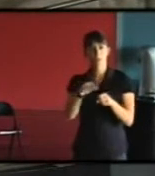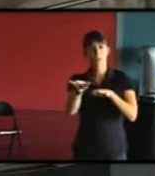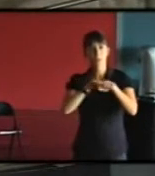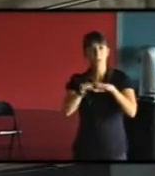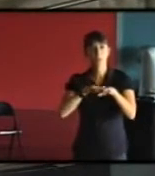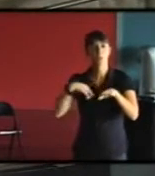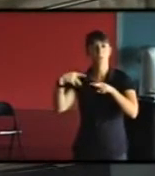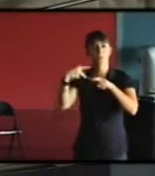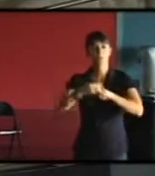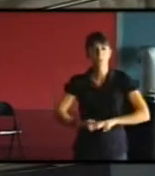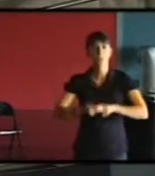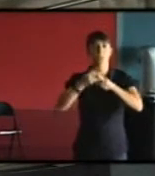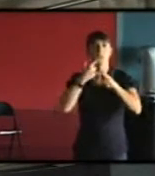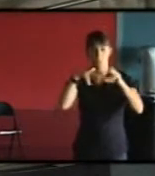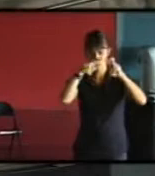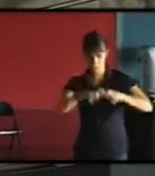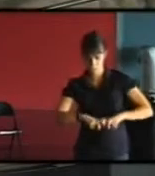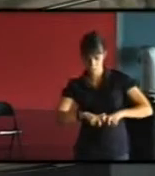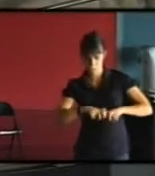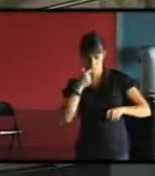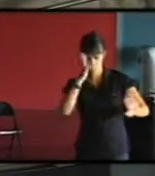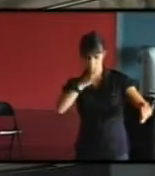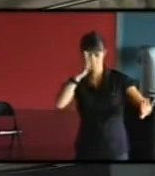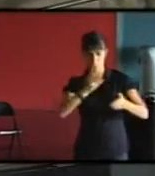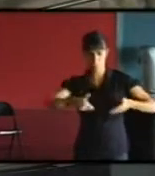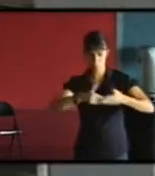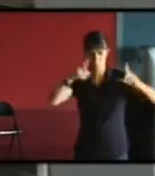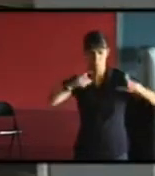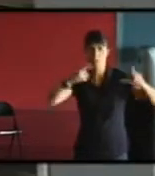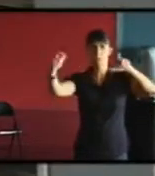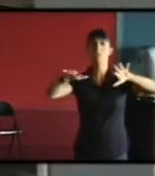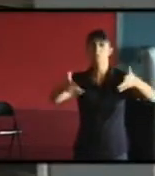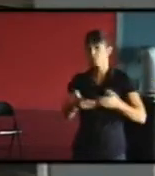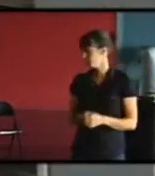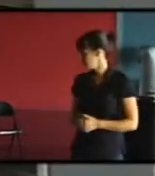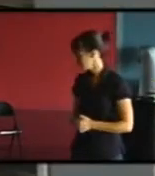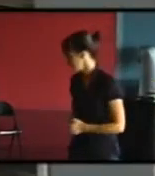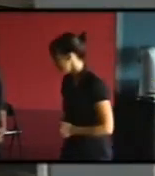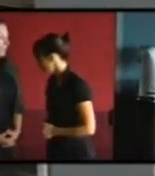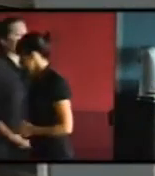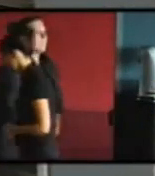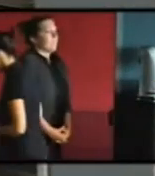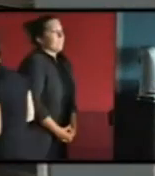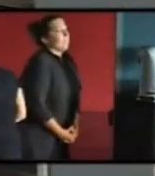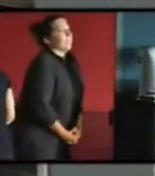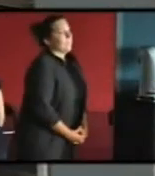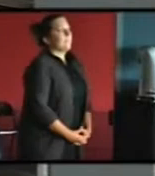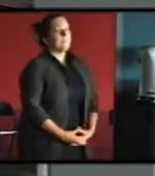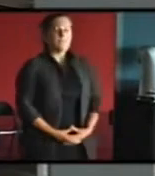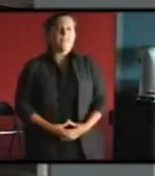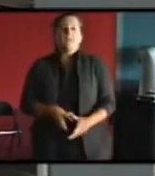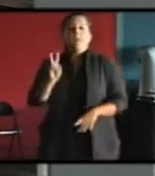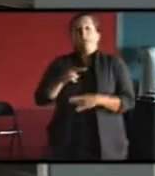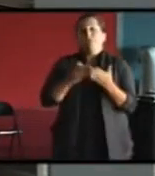vous mettez en œuvre pour diagnostiquer, déjà, et faire un état des lieux ? Alors, la confrontation des deux est